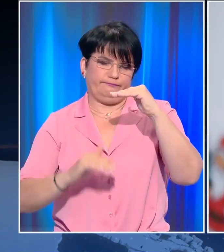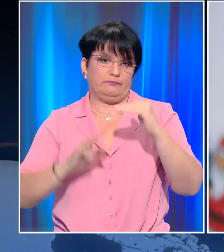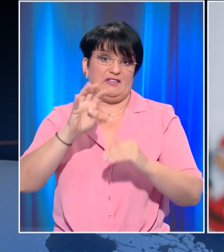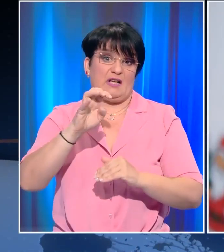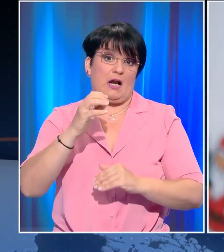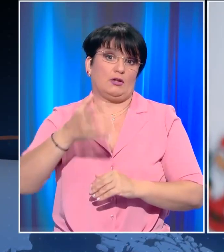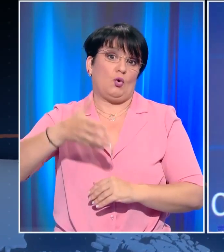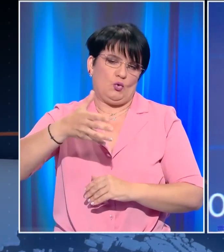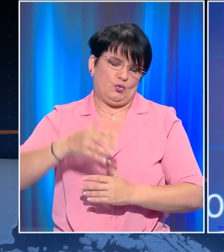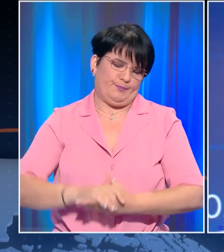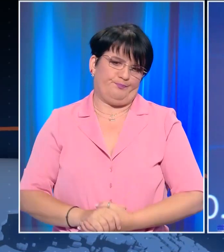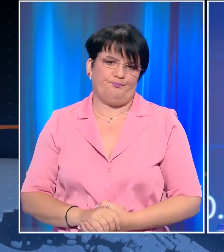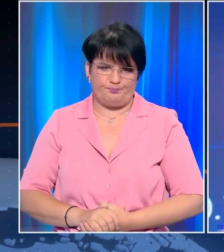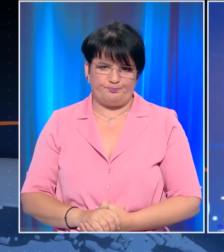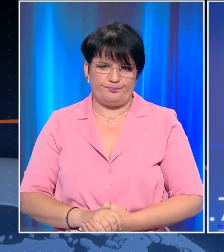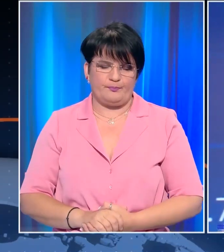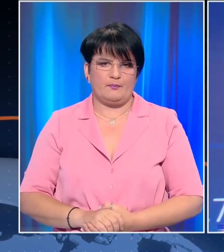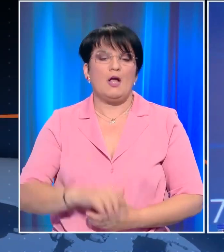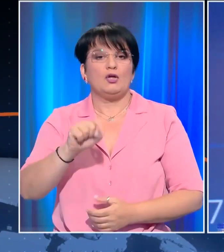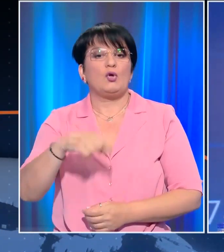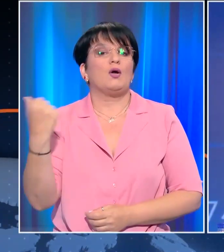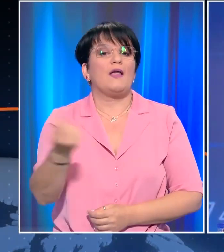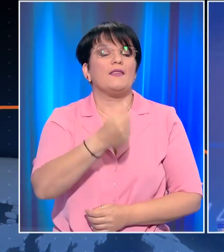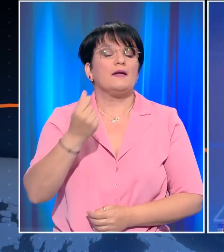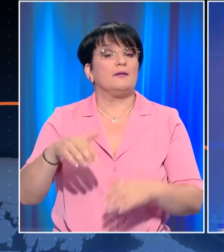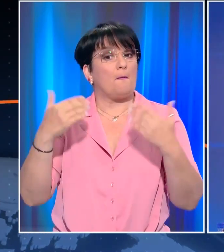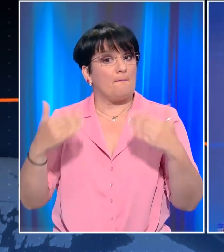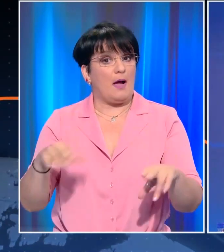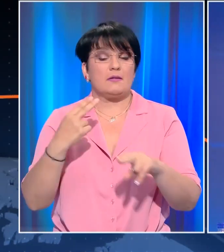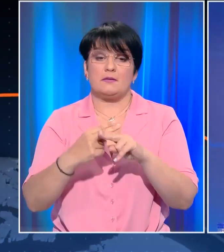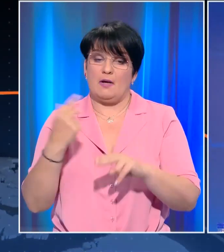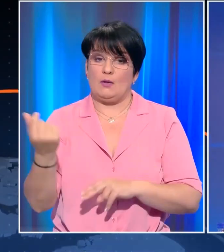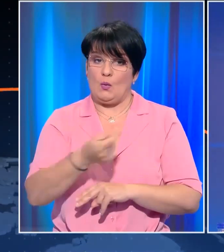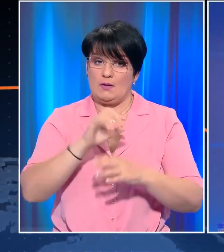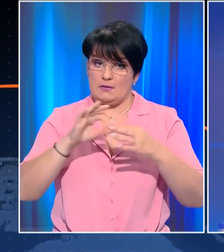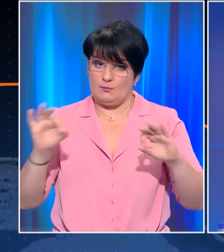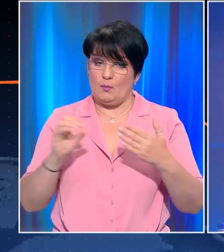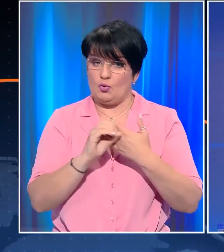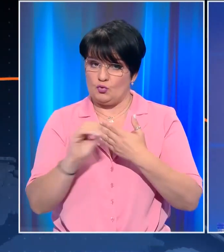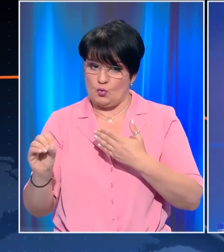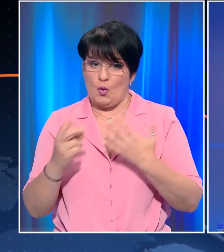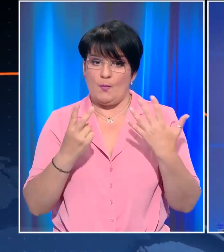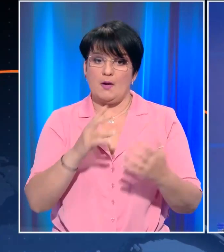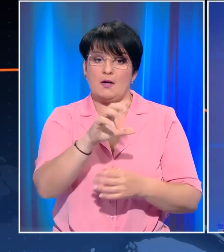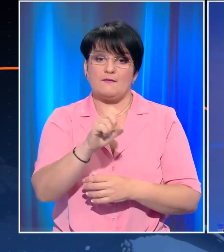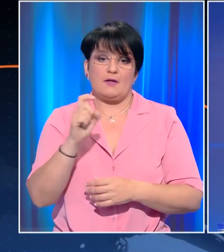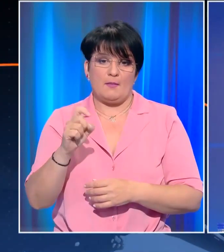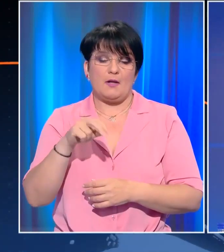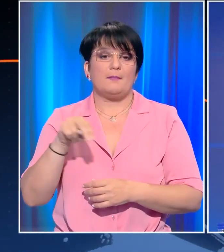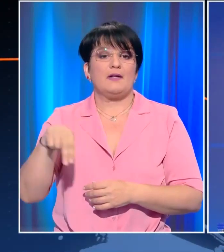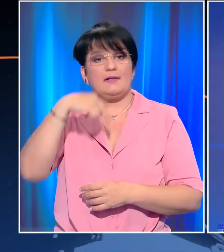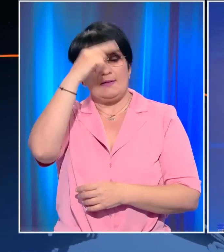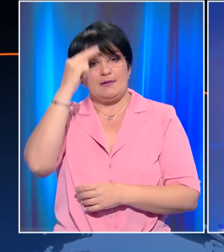40 ετή. Στο σημείο αυτό το δελτίο μας ολοκληρώθηκε. Όλη η επικαιρότητα αναλυτικά στο κεντρικό δελτίο ειδήσιον του